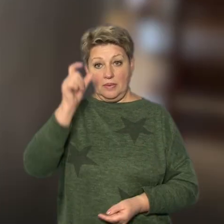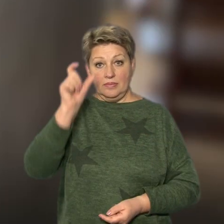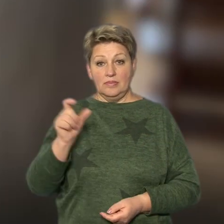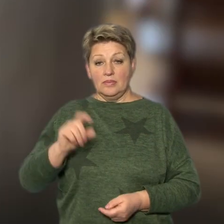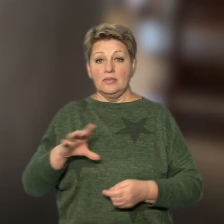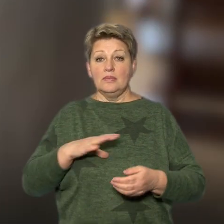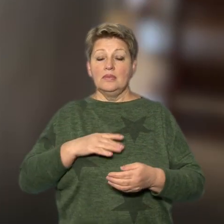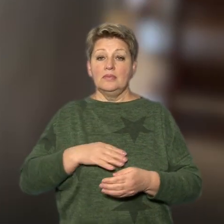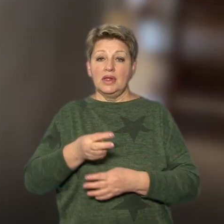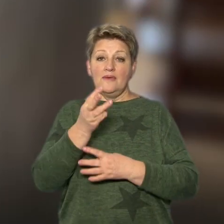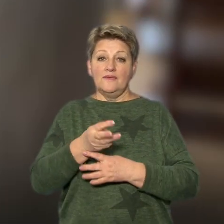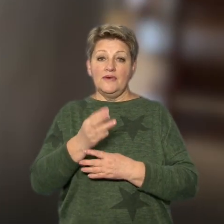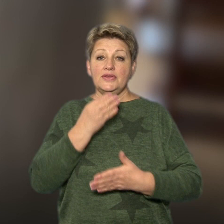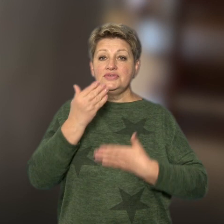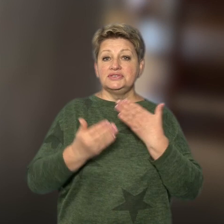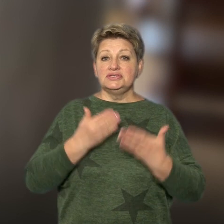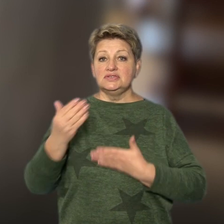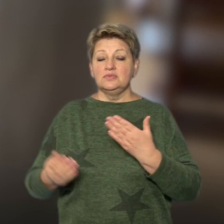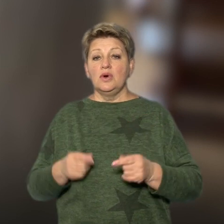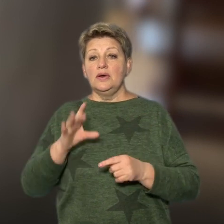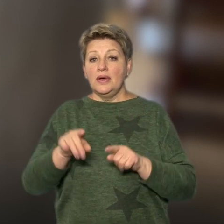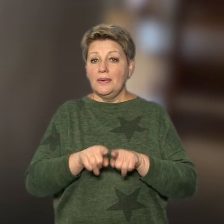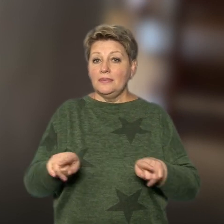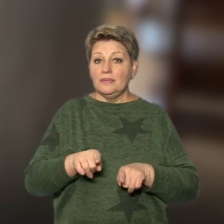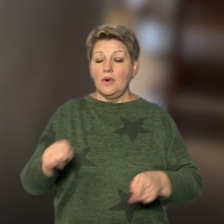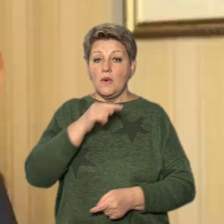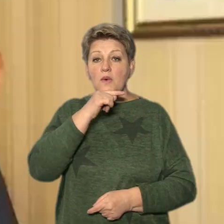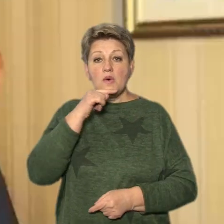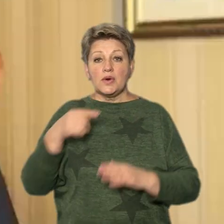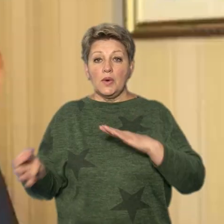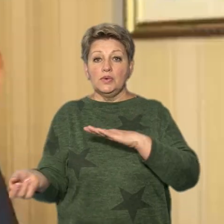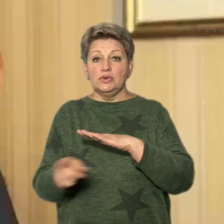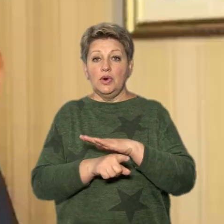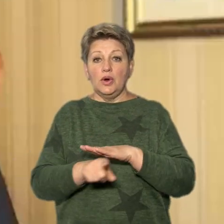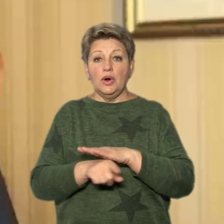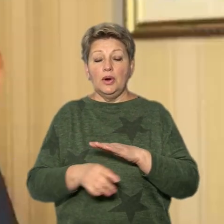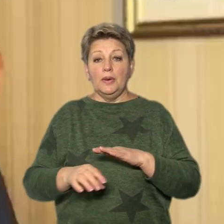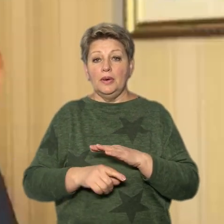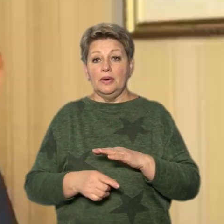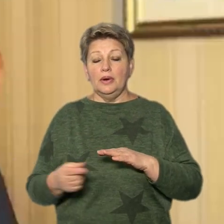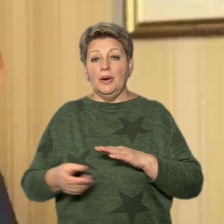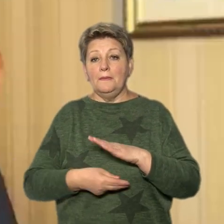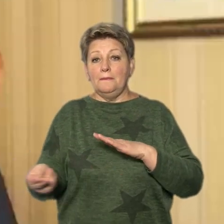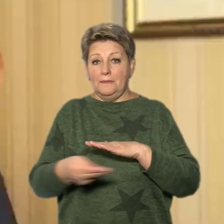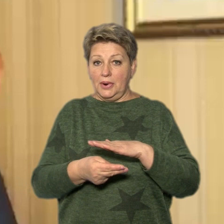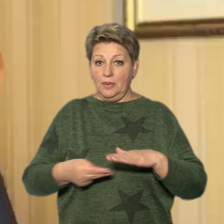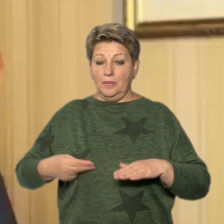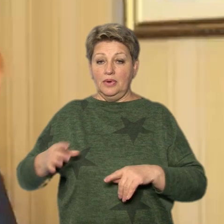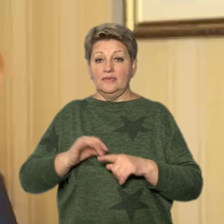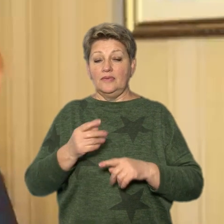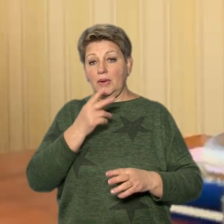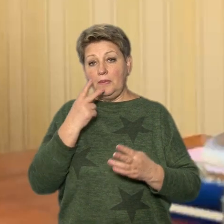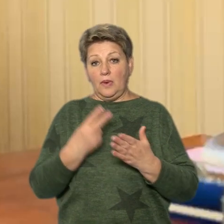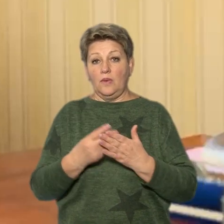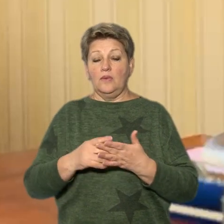записував відеозвернення, що містили російську пропаганду, та поширював їх через сторінку черкаської епархії УПЦ у Ютубі.